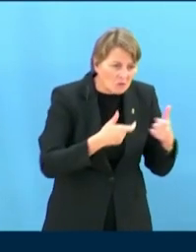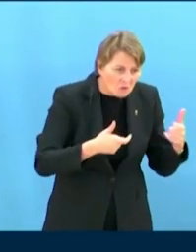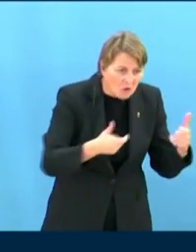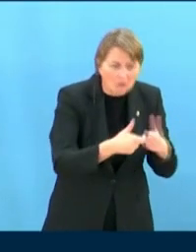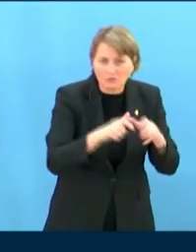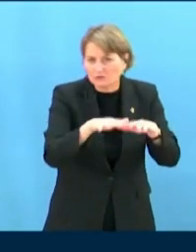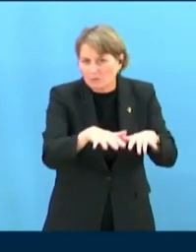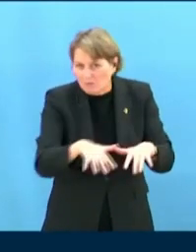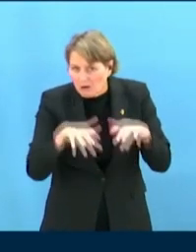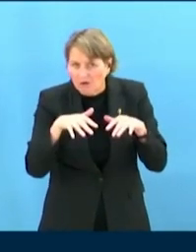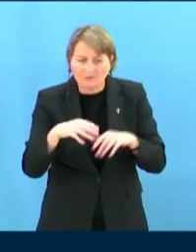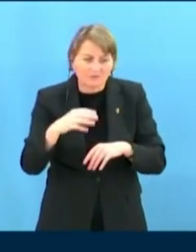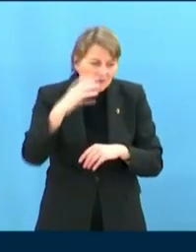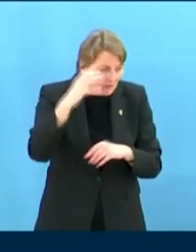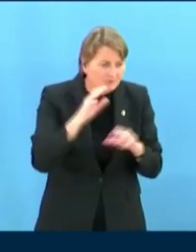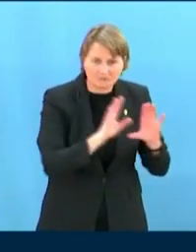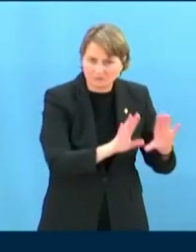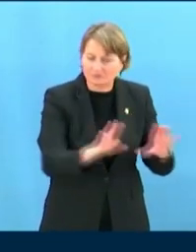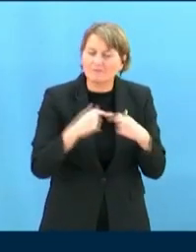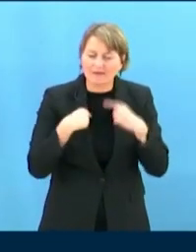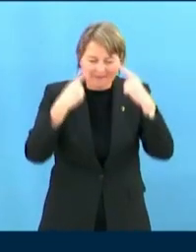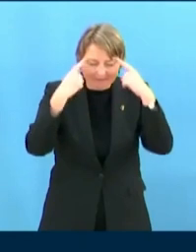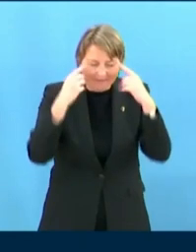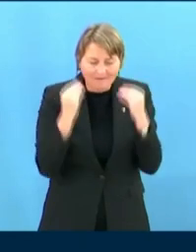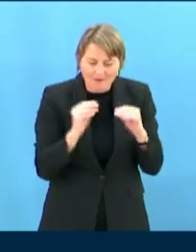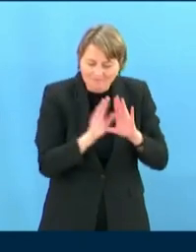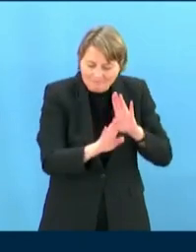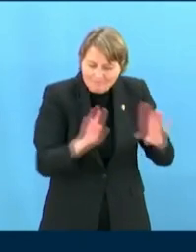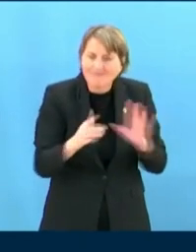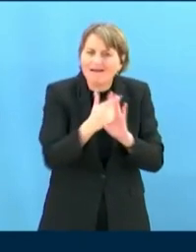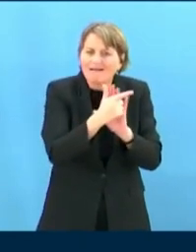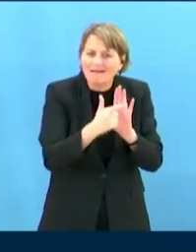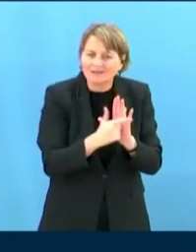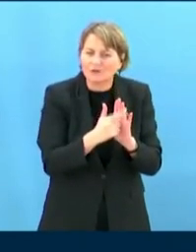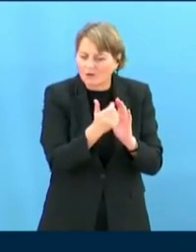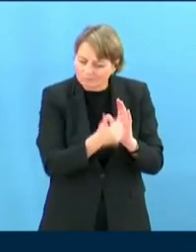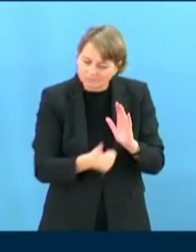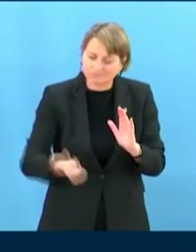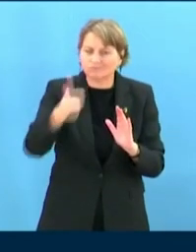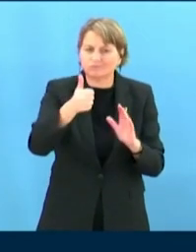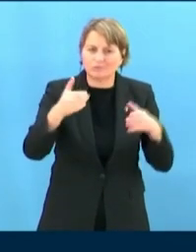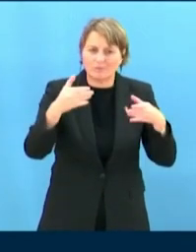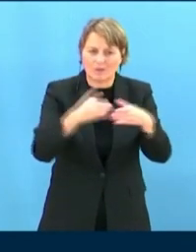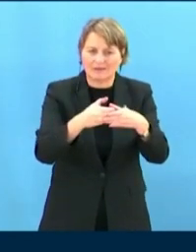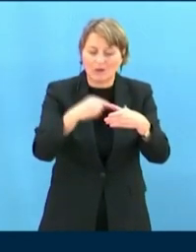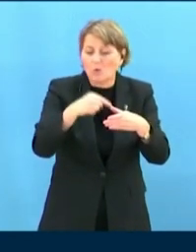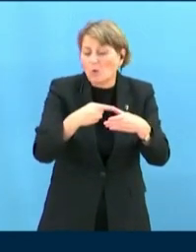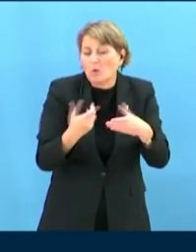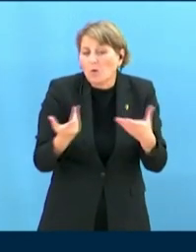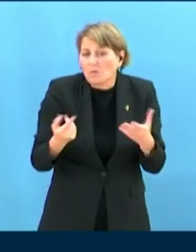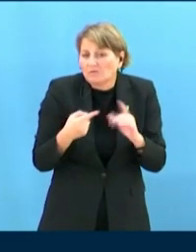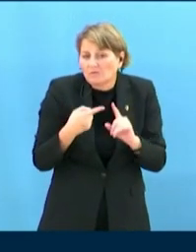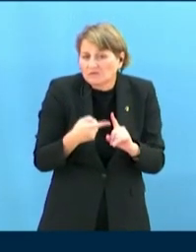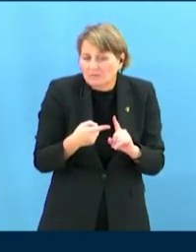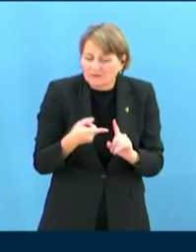organe exécutif et ou d'un organe politique spécifique sur la base du consentement préalable donné librement et en connaissance de